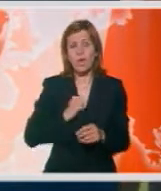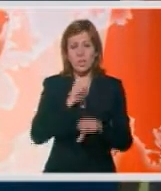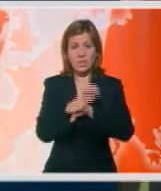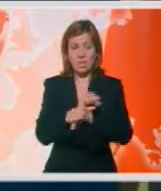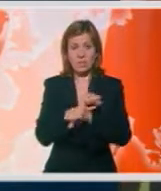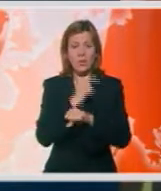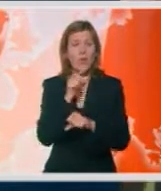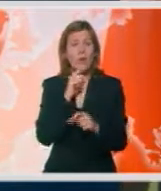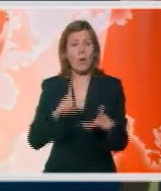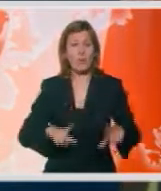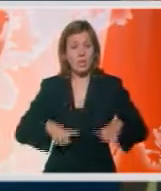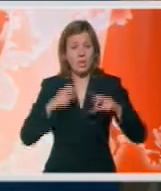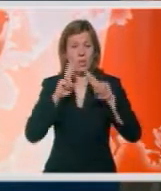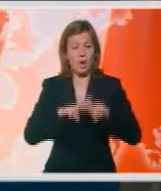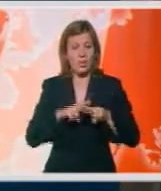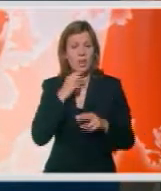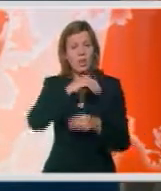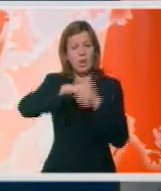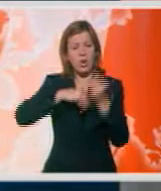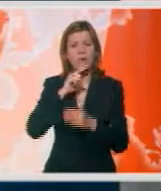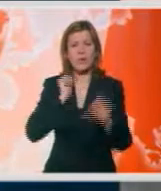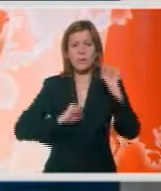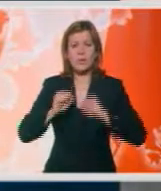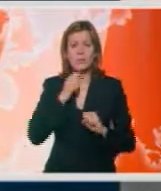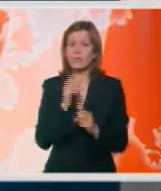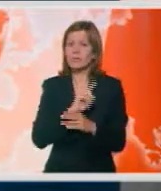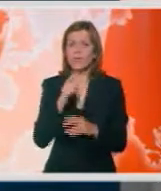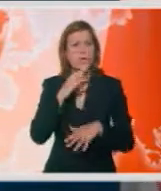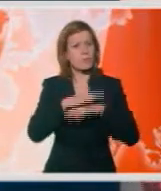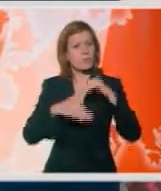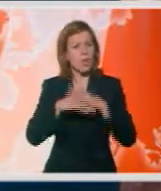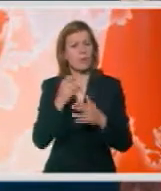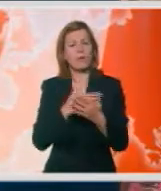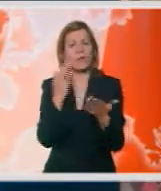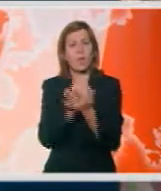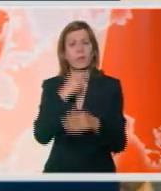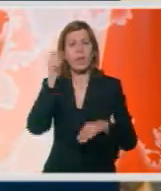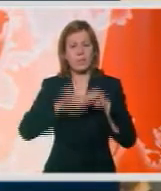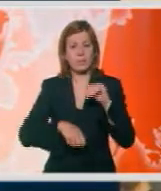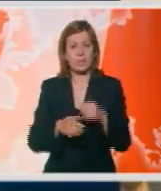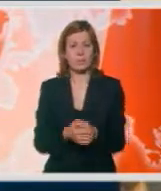Mnogi koji su preživali bivši režim i porodice žrtava, međutim, nezadovoljni su izrečenom kaznom.